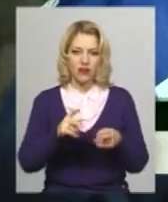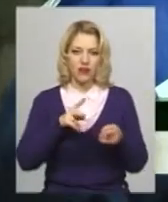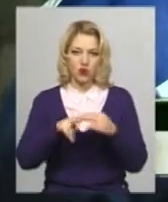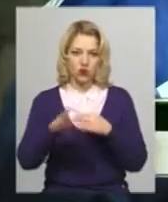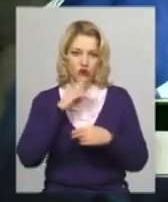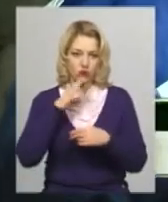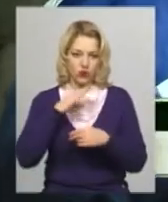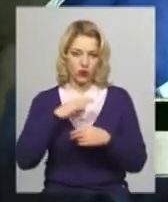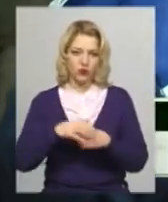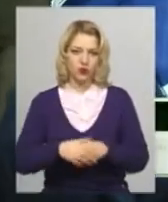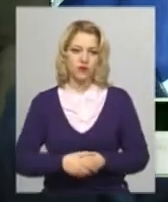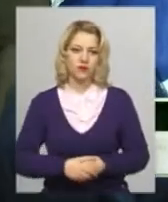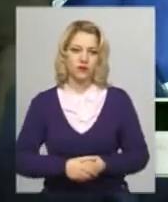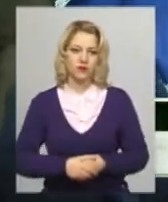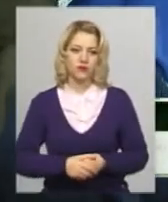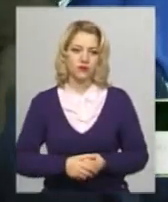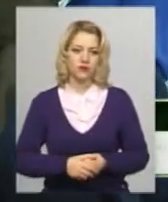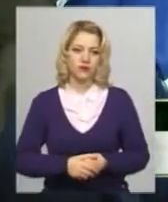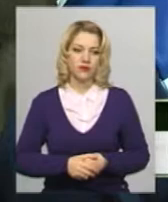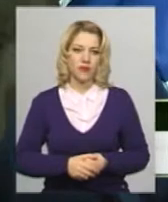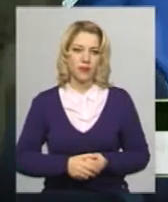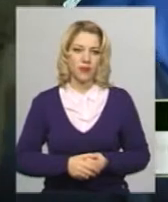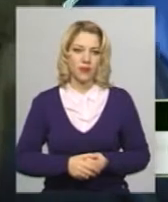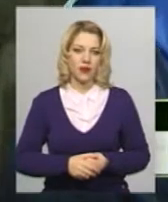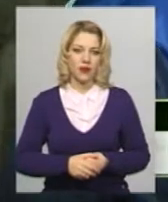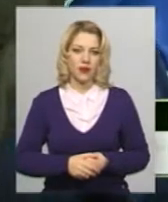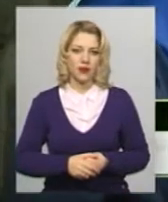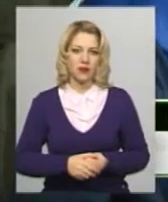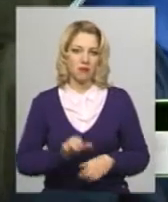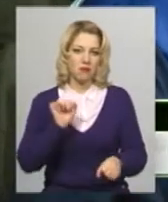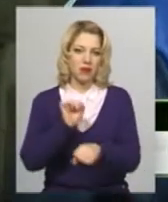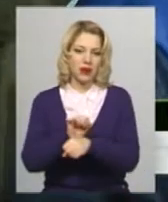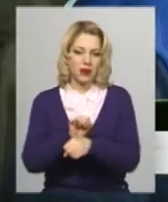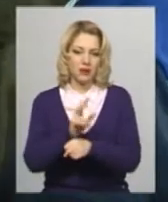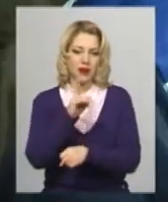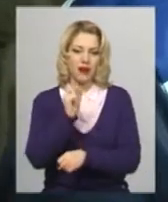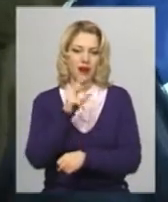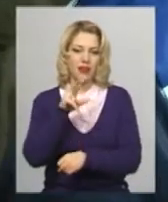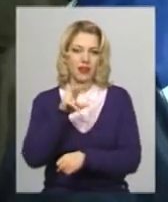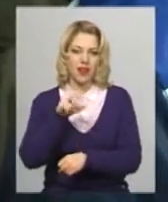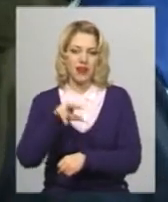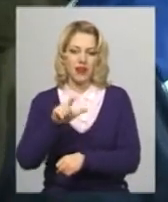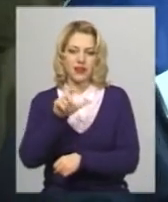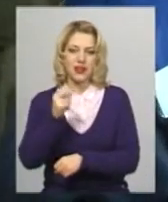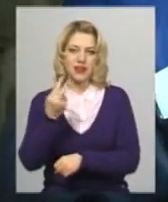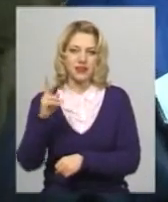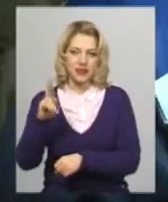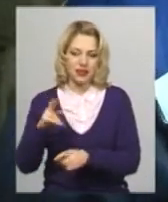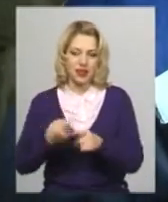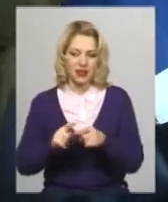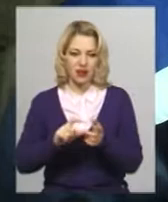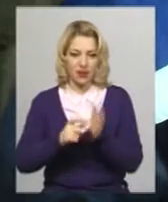каналаційного отвору з даної квартири, тобто всі